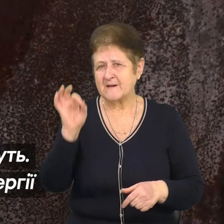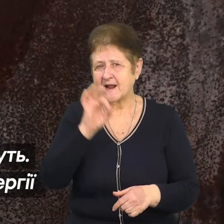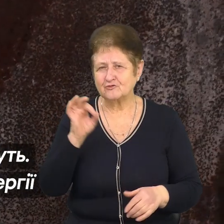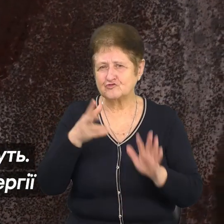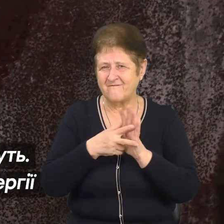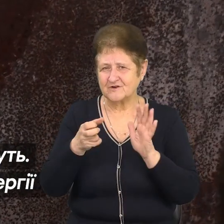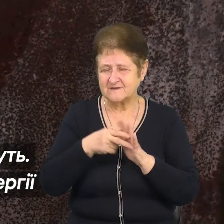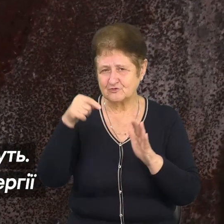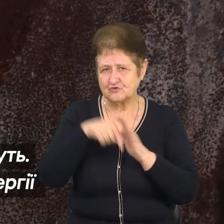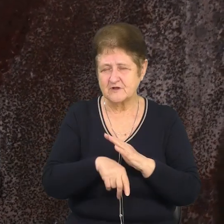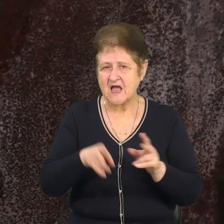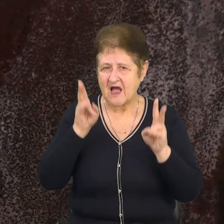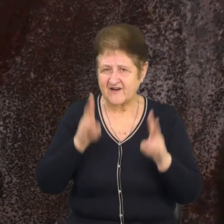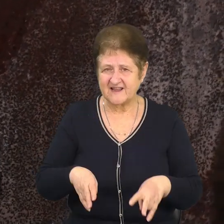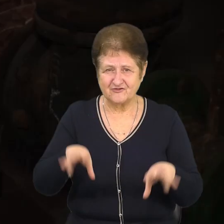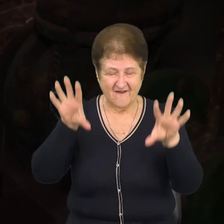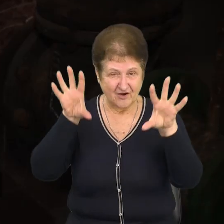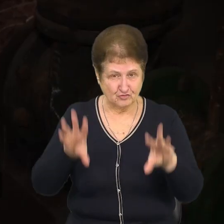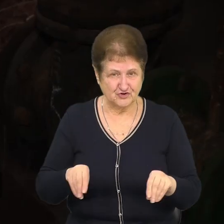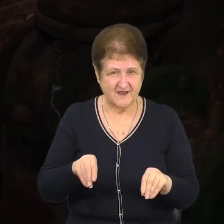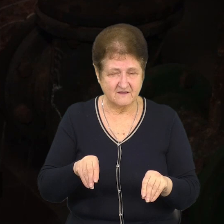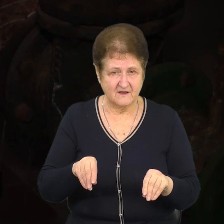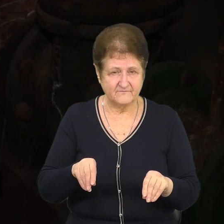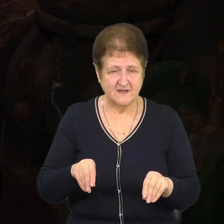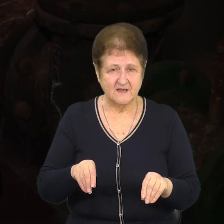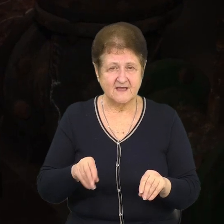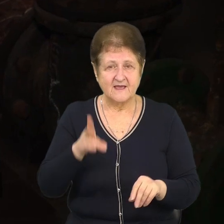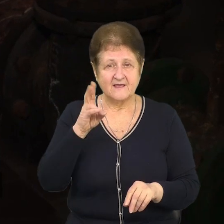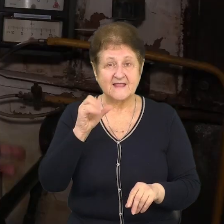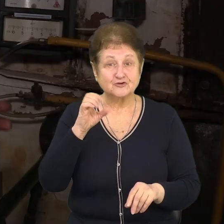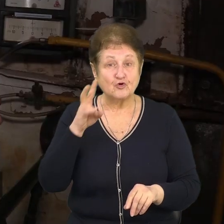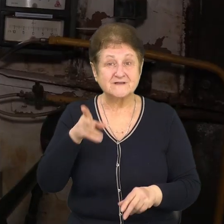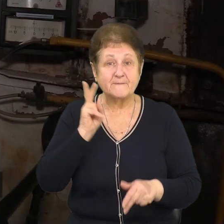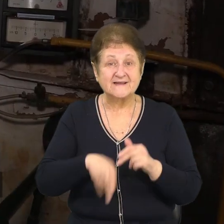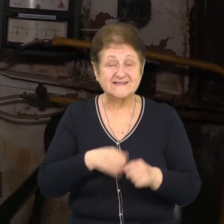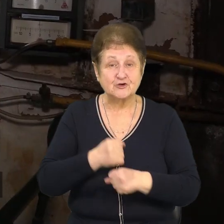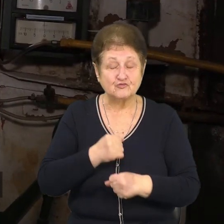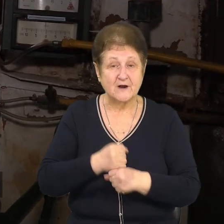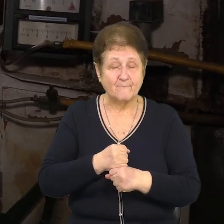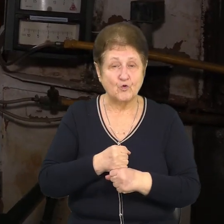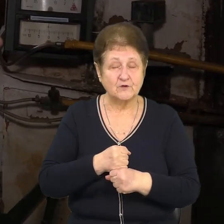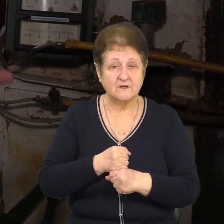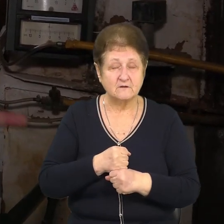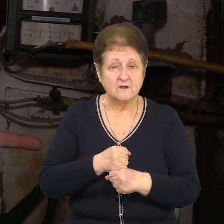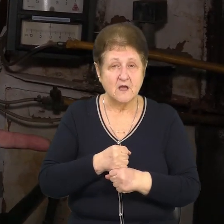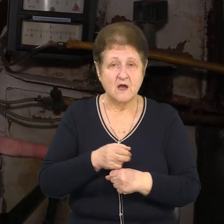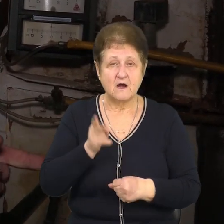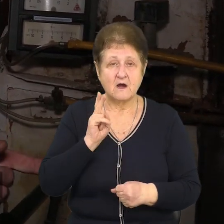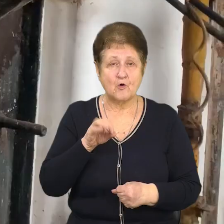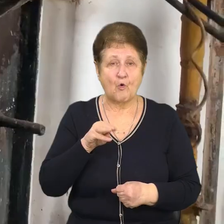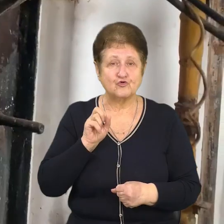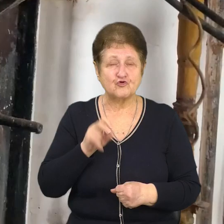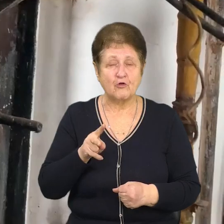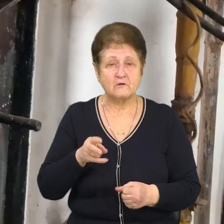аварійне виключення електроенергії відбувається, сетєві насоси перестають працювати, а від кирпіча котел розогрівається, починає